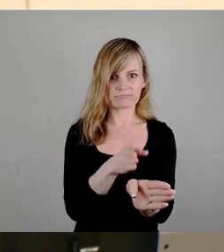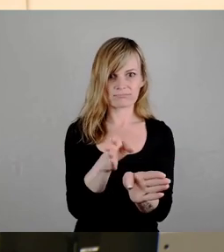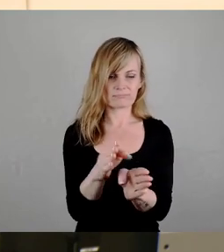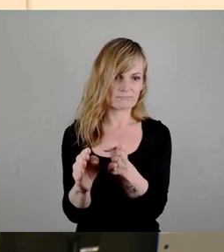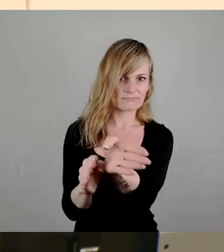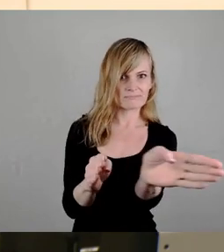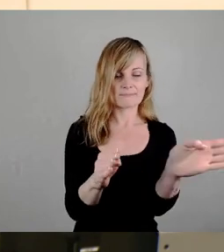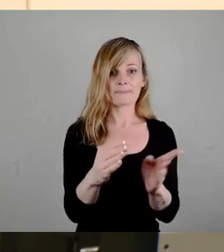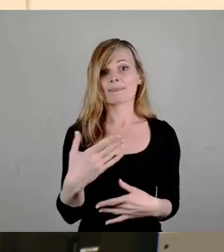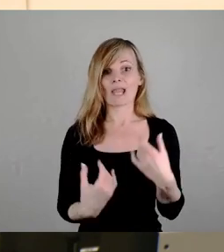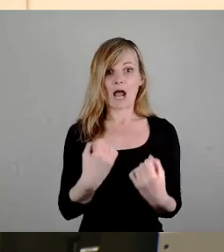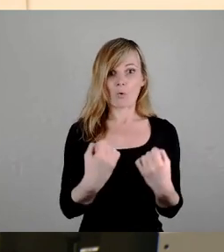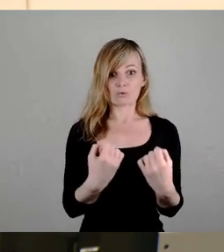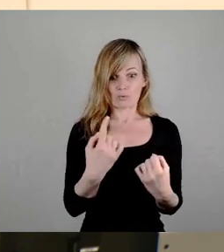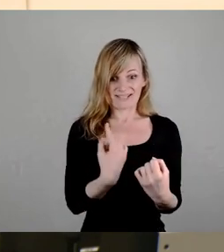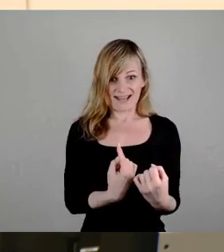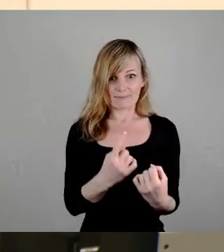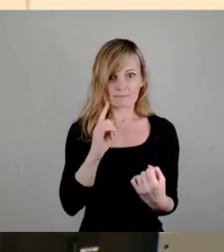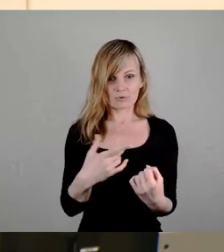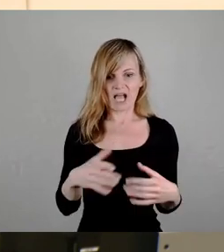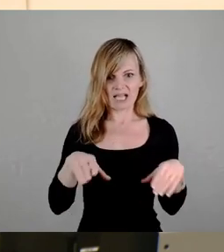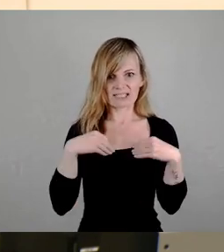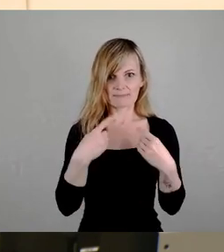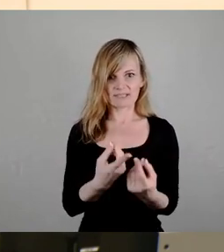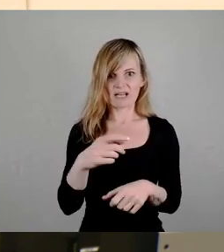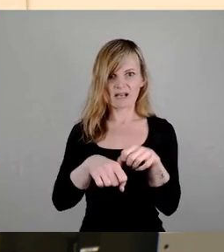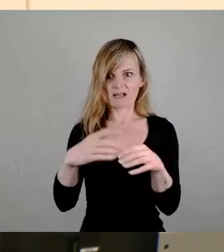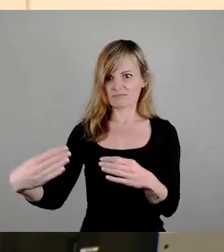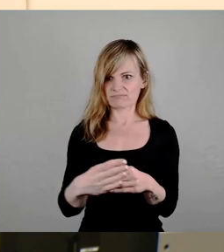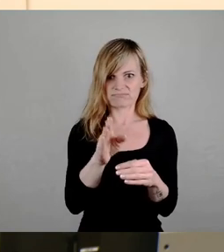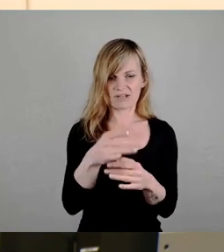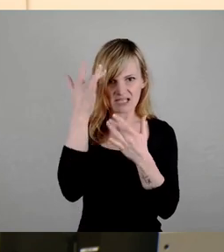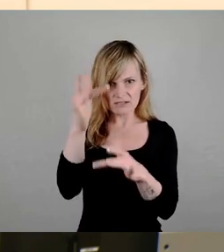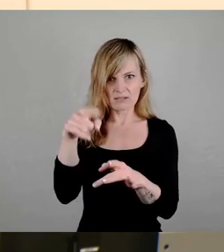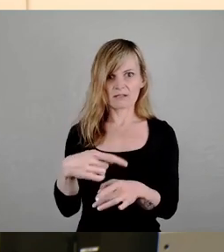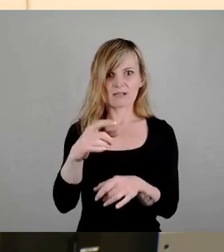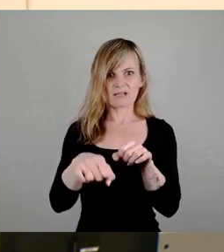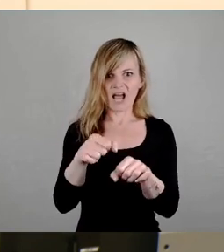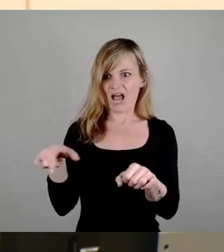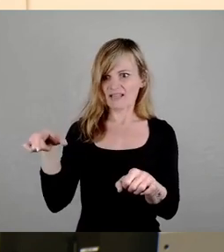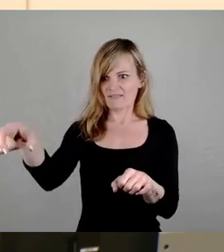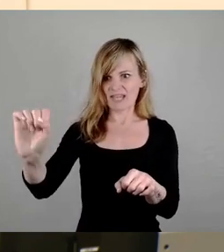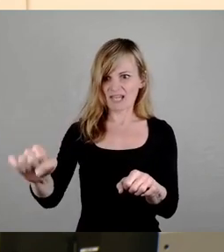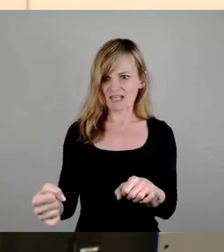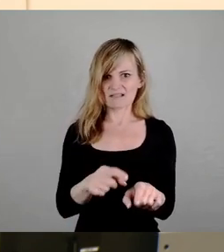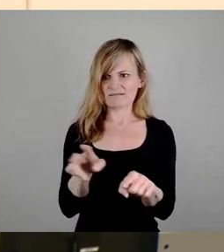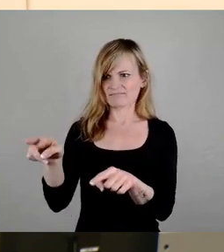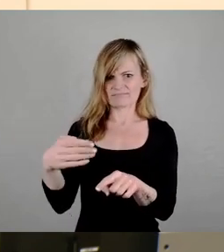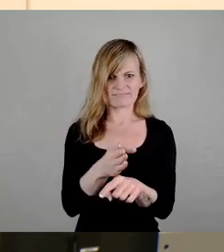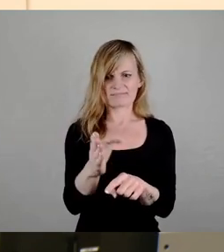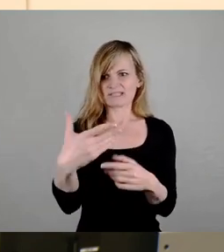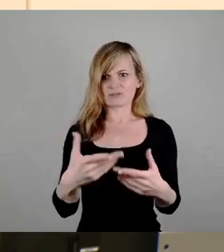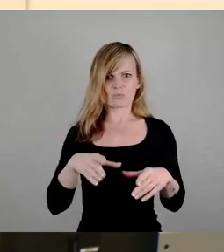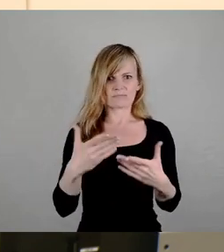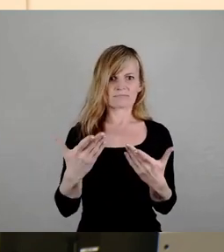Kraftfahrzeuge müssen dann sozusagen akzeptieren, dass das so zulässig ist und die nicht auf den Radweg gehören. Also ich sehe dort gewisse Probleme, dass das den